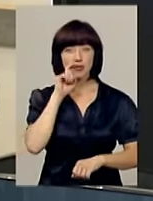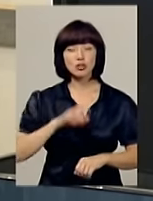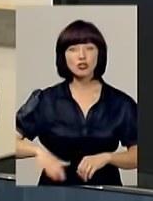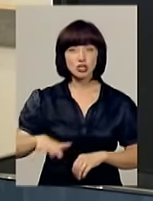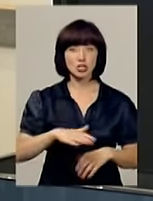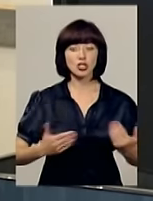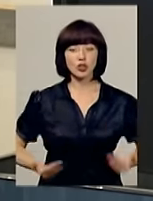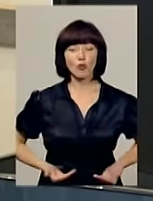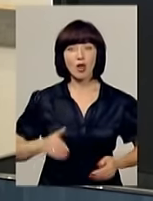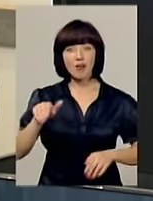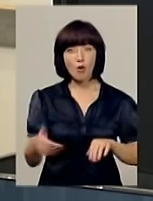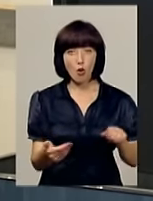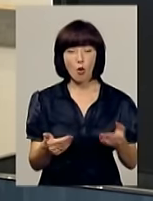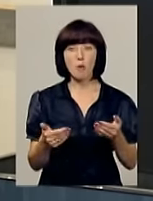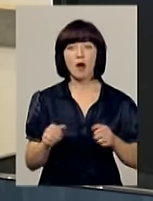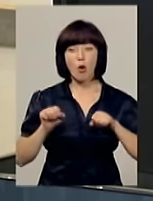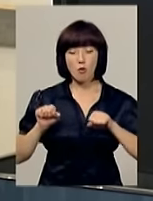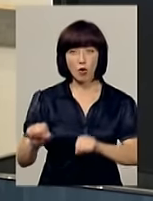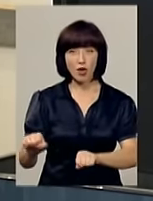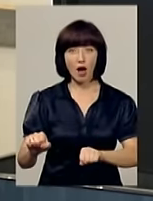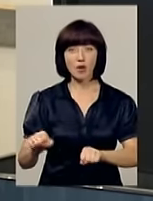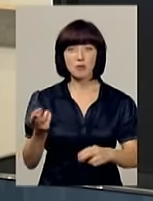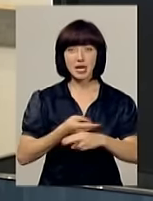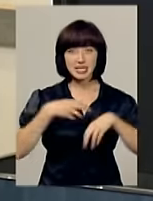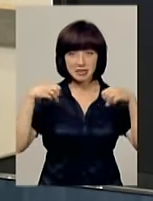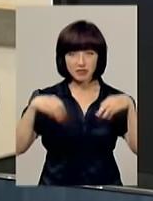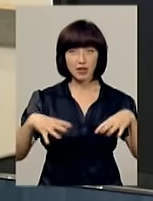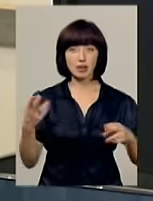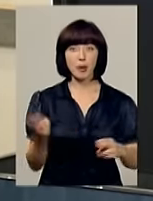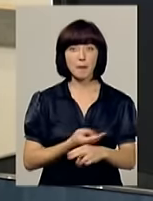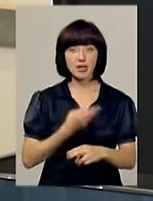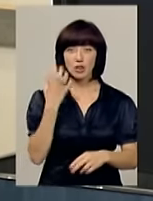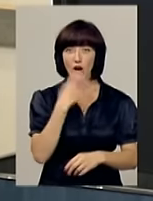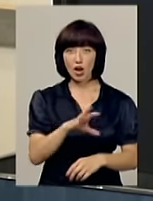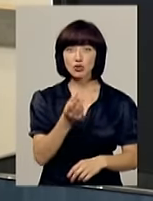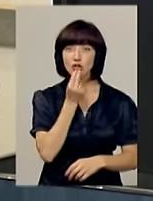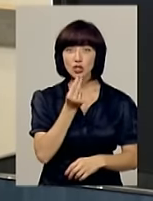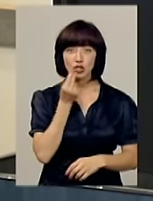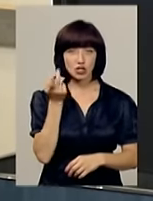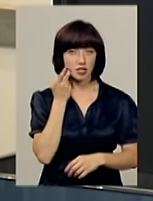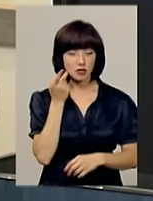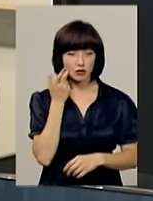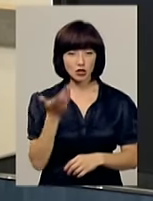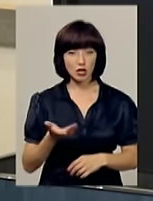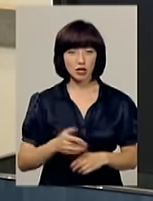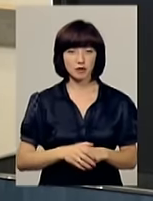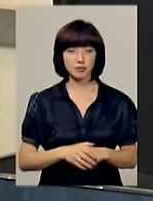живуть в окопах, тримають оборону без світла, без гарячої їжі зачасту.